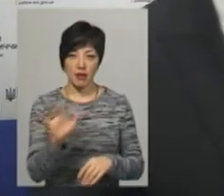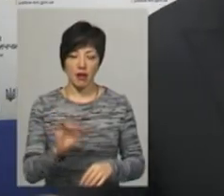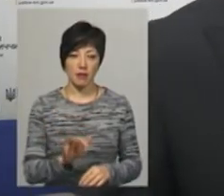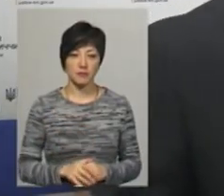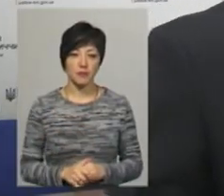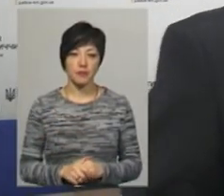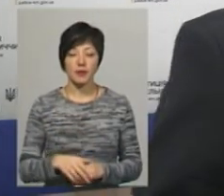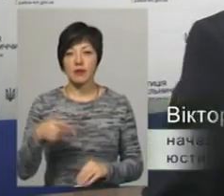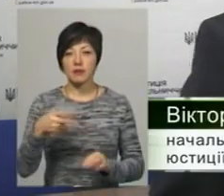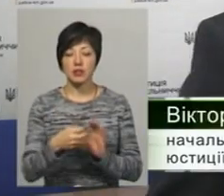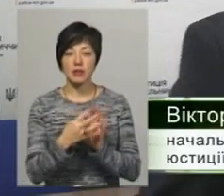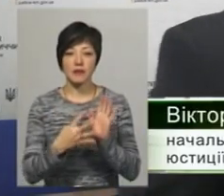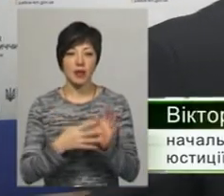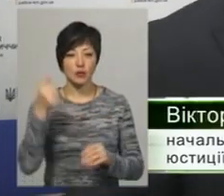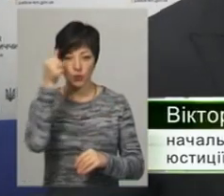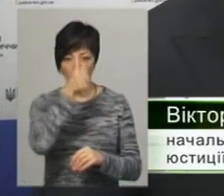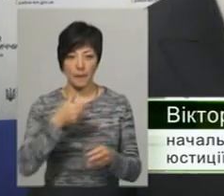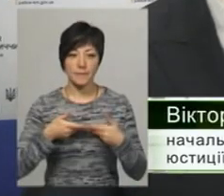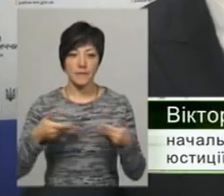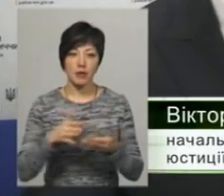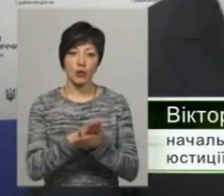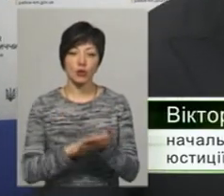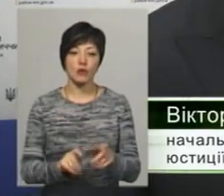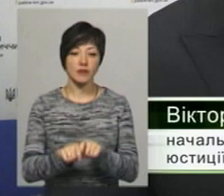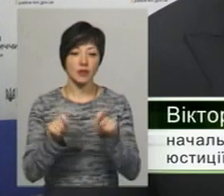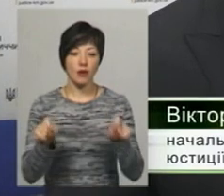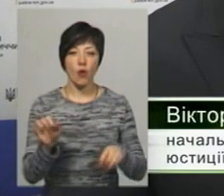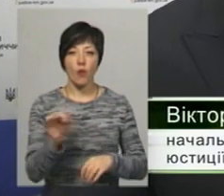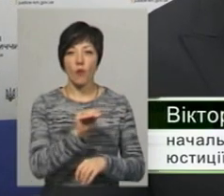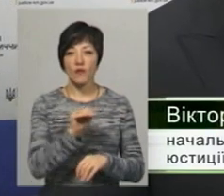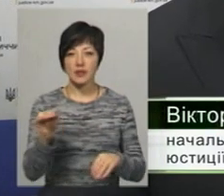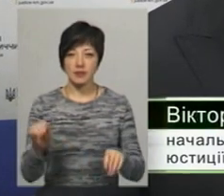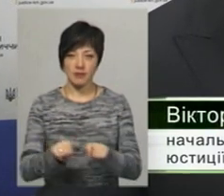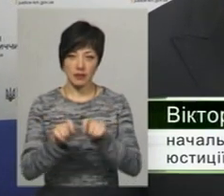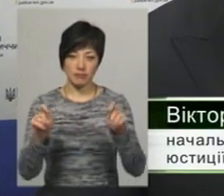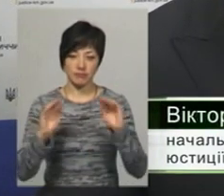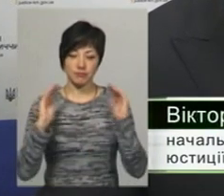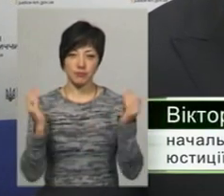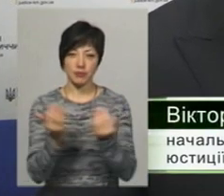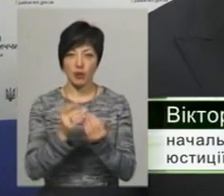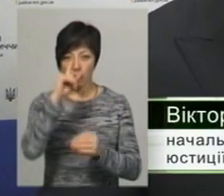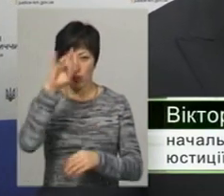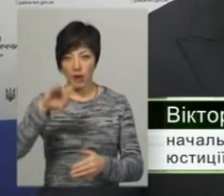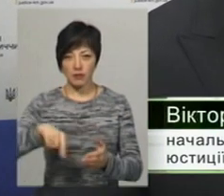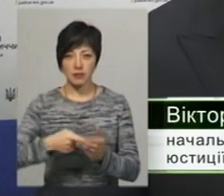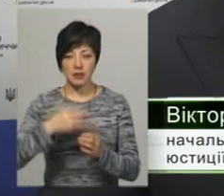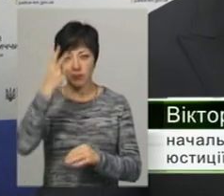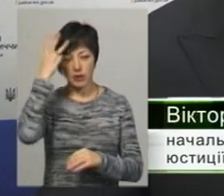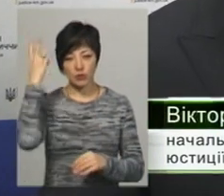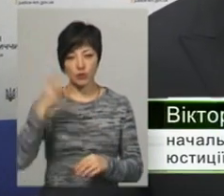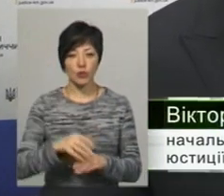У 2019 році ми продовжуємо відкривати офіси OpenSpace, який стане популярним вже в місті Хмельницькому.